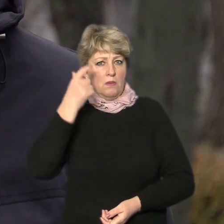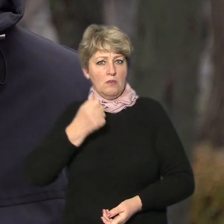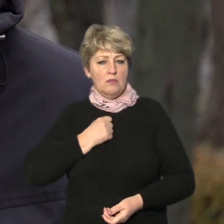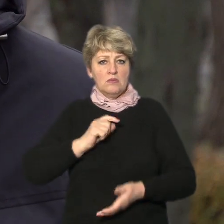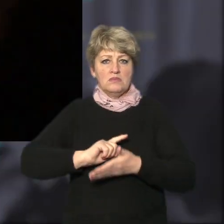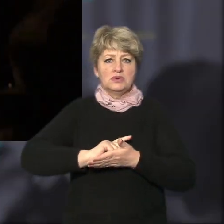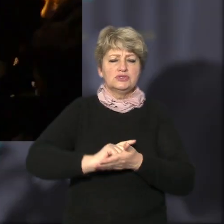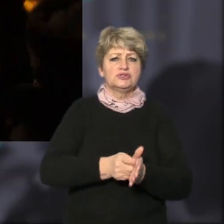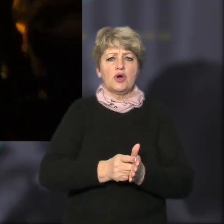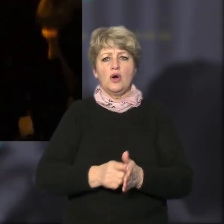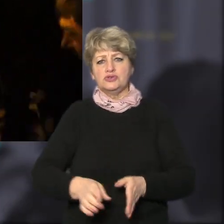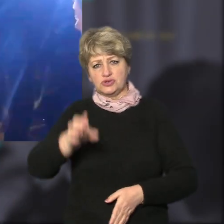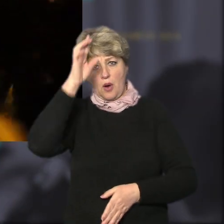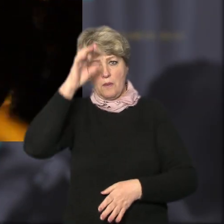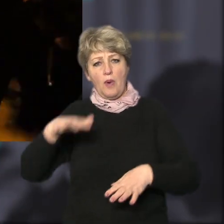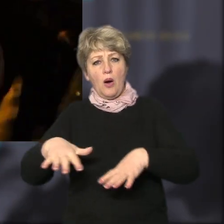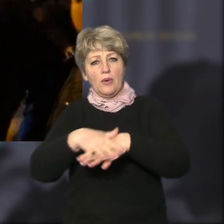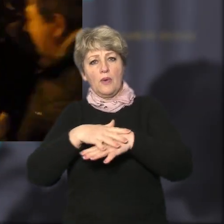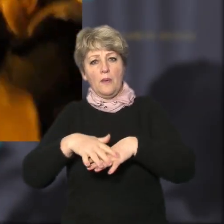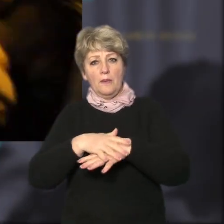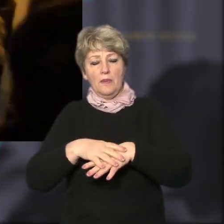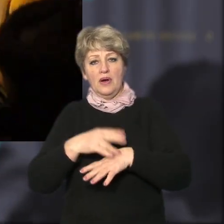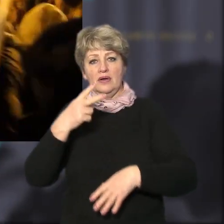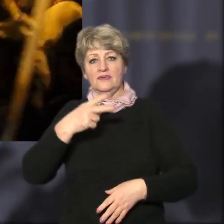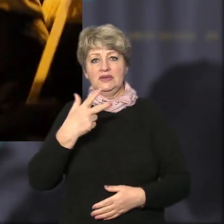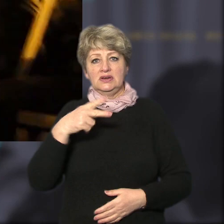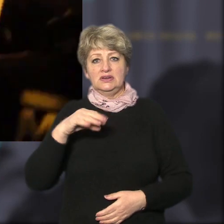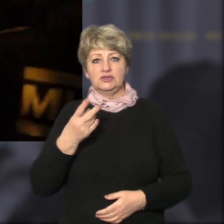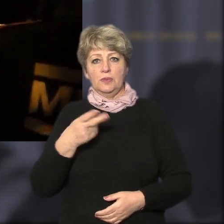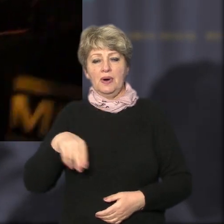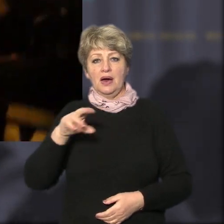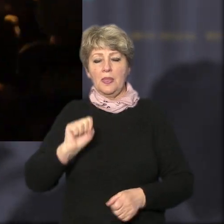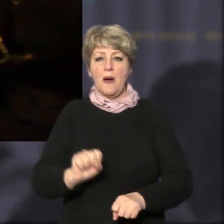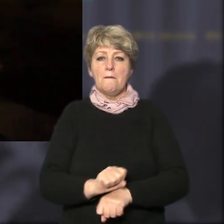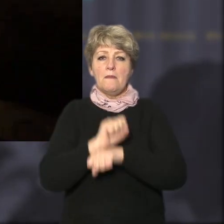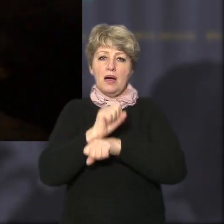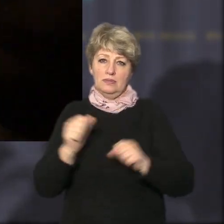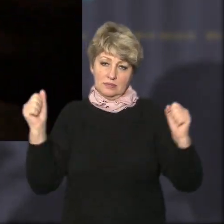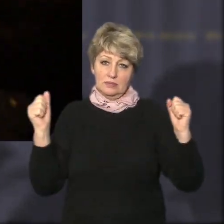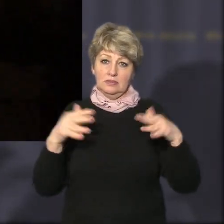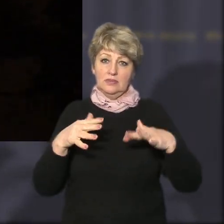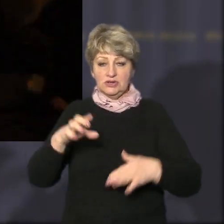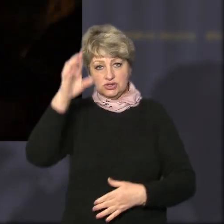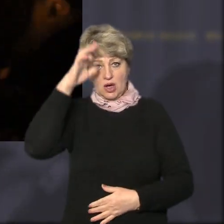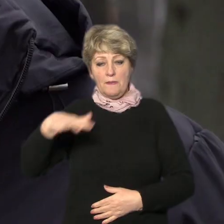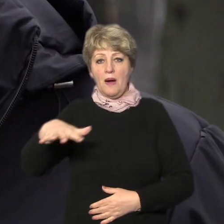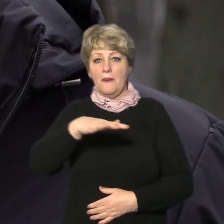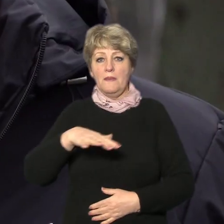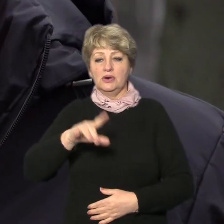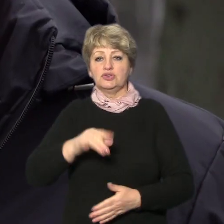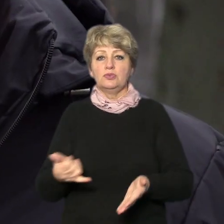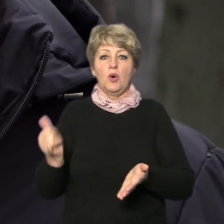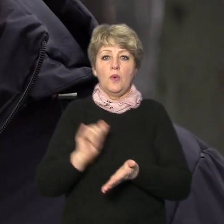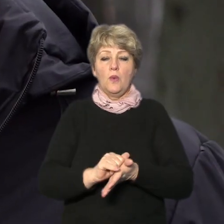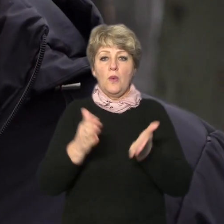Соборну площу того дня 23 листопада 2013 мітингувальники прийшли на Соборну площу аби встановити намет і